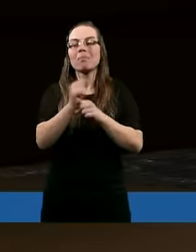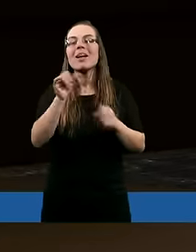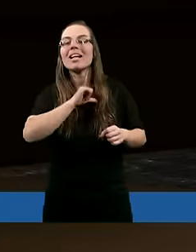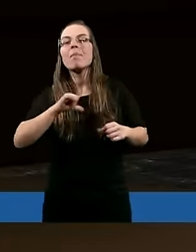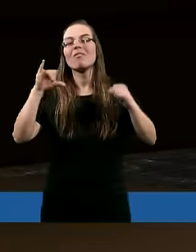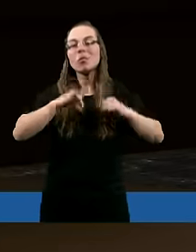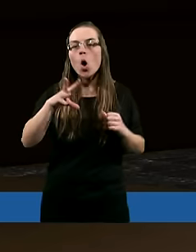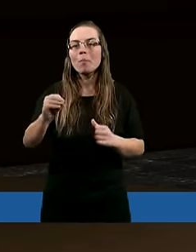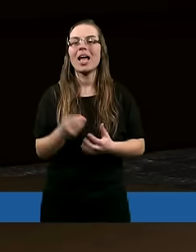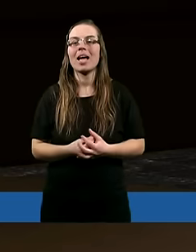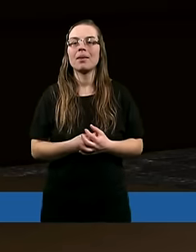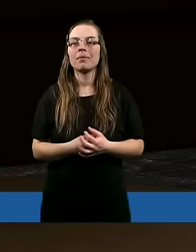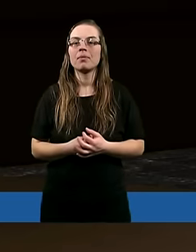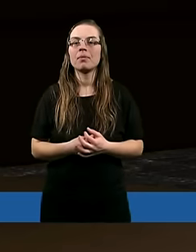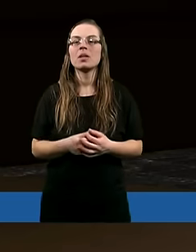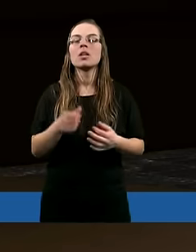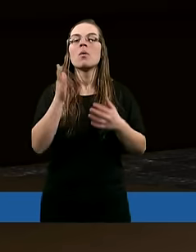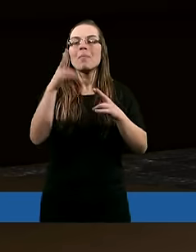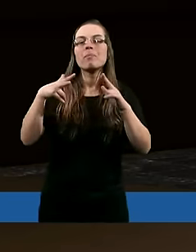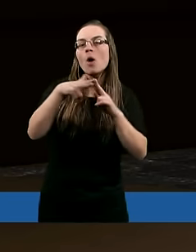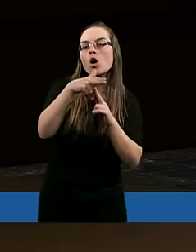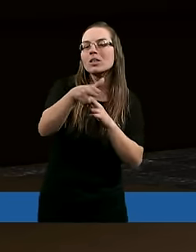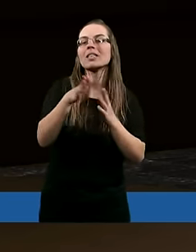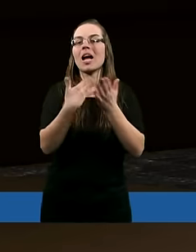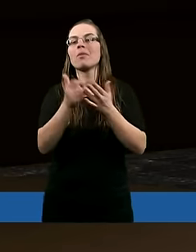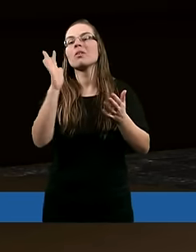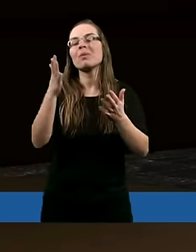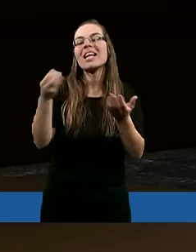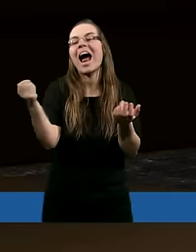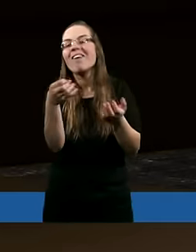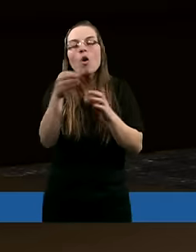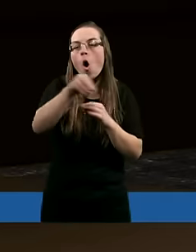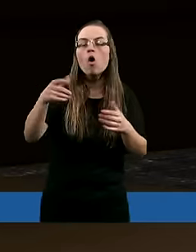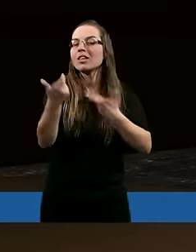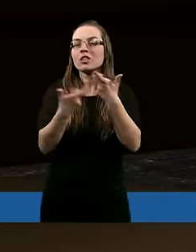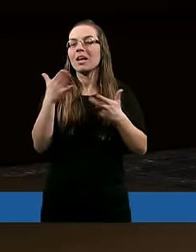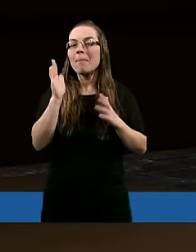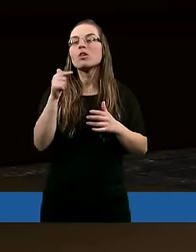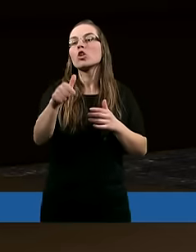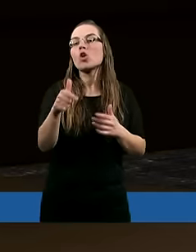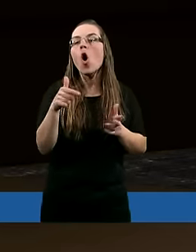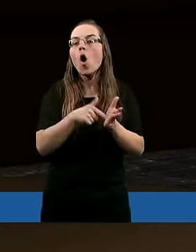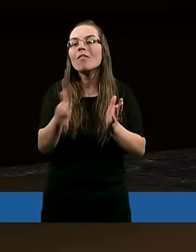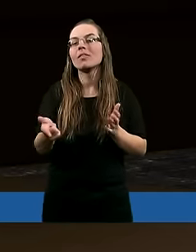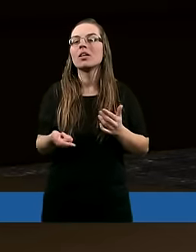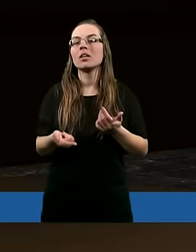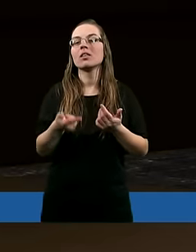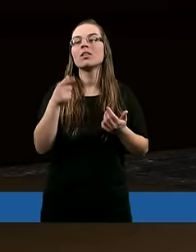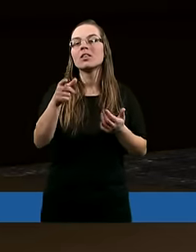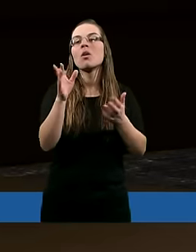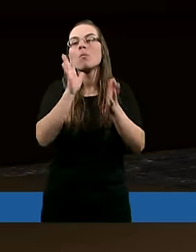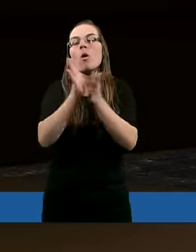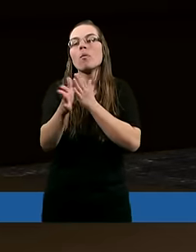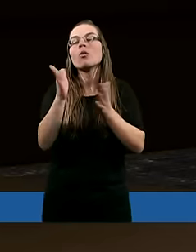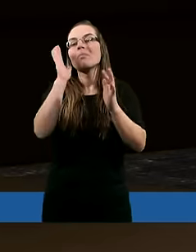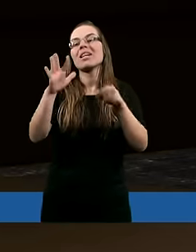sobie, nie będziemy podcinać, nie będziemy jakoś nawozić, no to będzie sobie po prostu